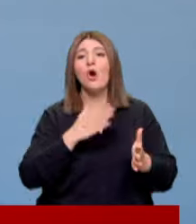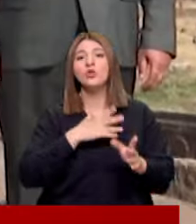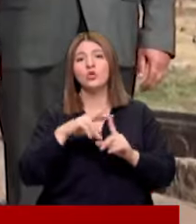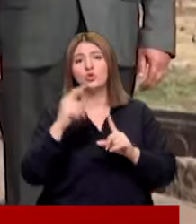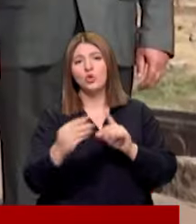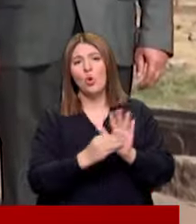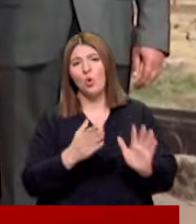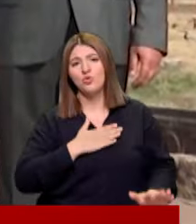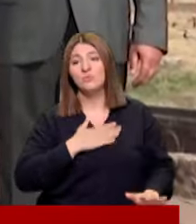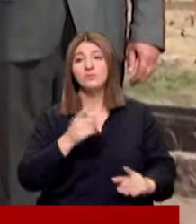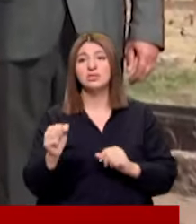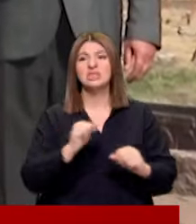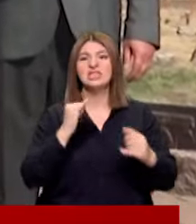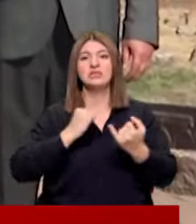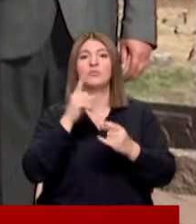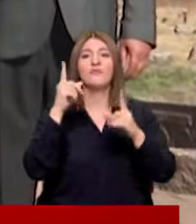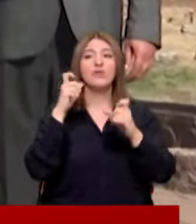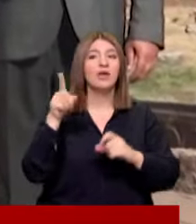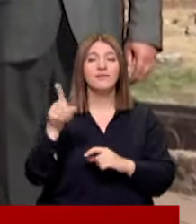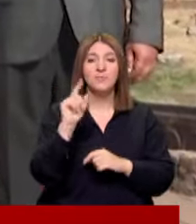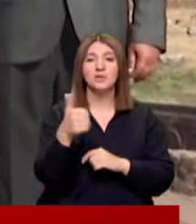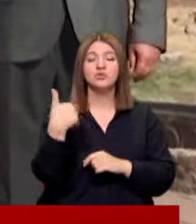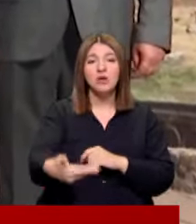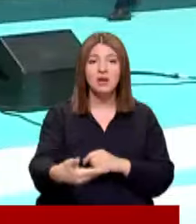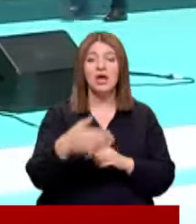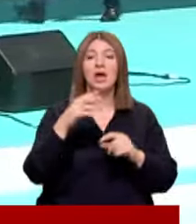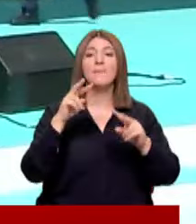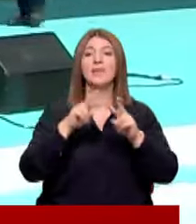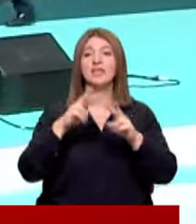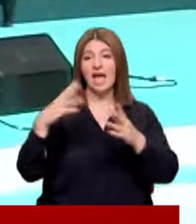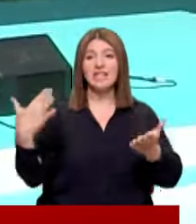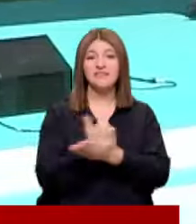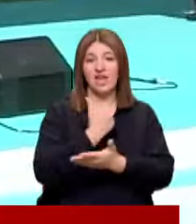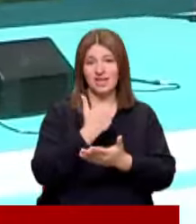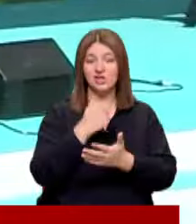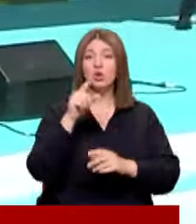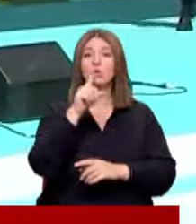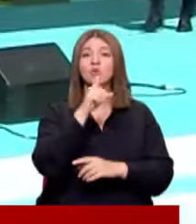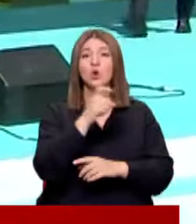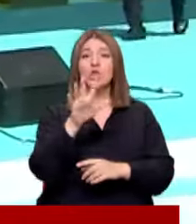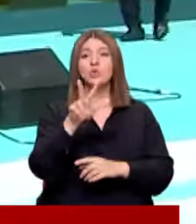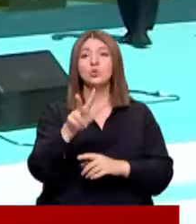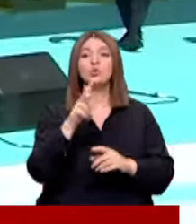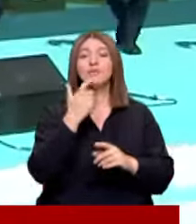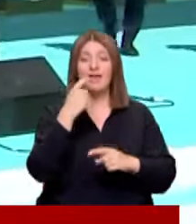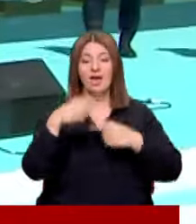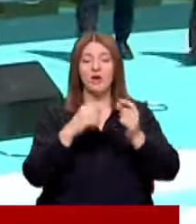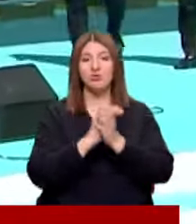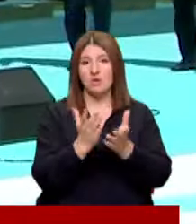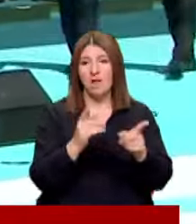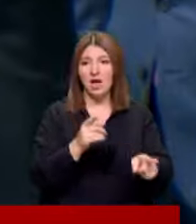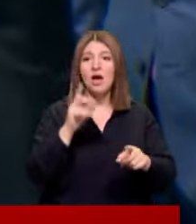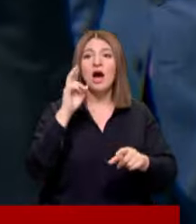not ediyorum Tepki çeken tartışılan bu fotoğraftan bir gün sonra Malazgirt Zaferi'nin 953. yıl dönümü kutlamaları Programın